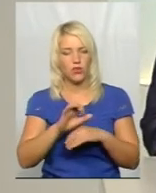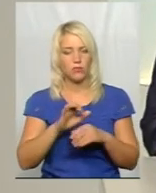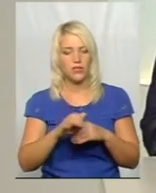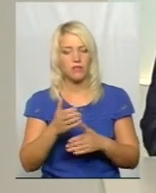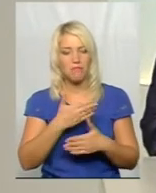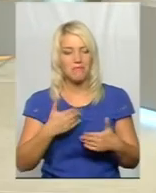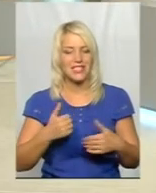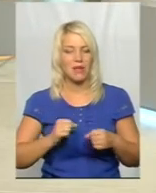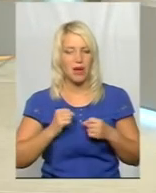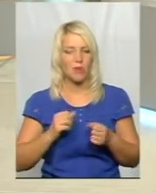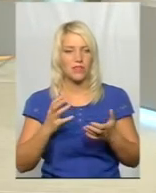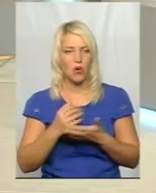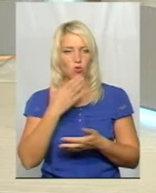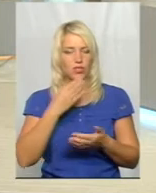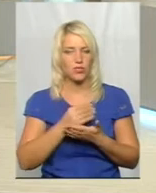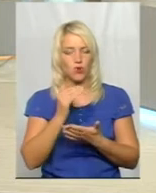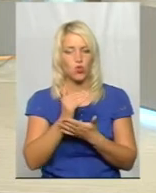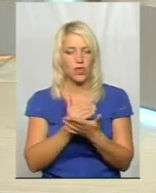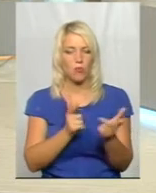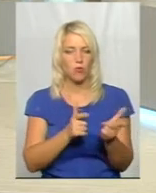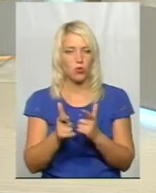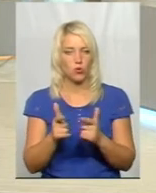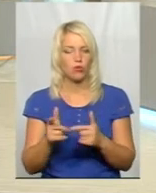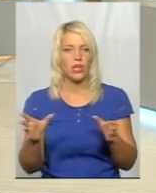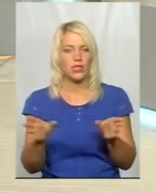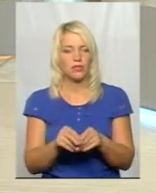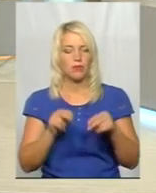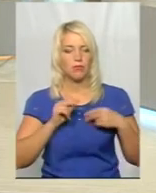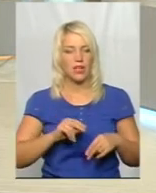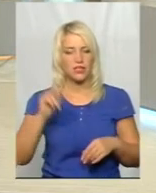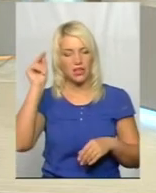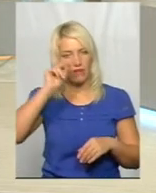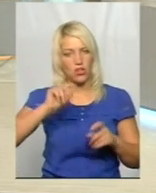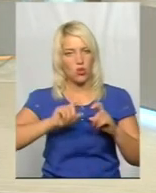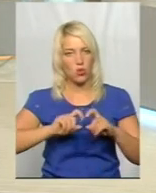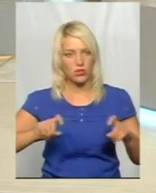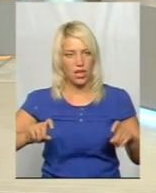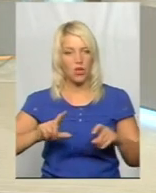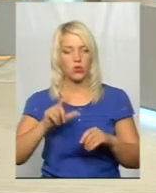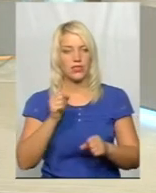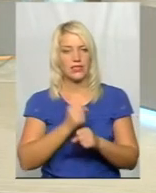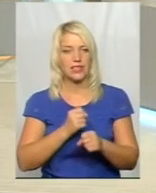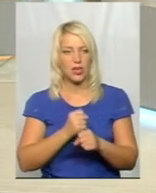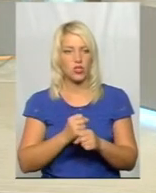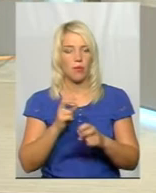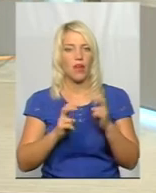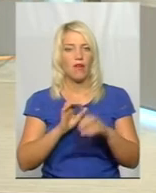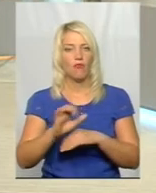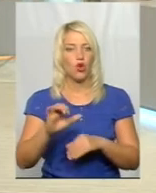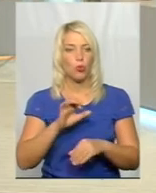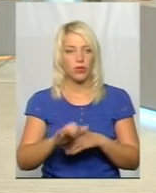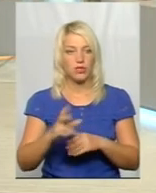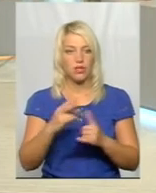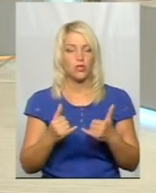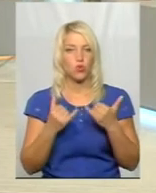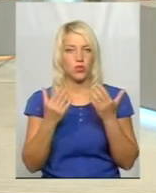свою схему підготовки, співпраці навчального закладу з діючими виробництвами. І